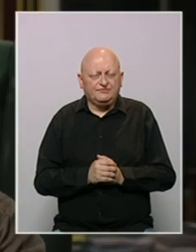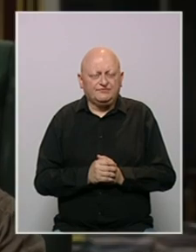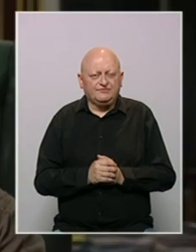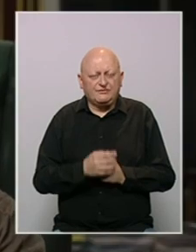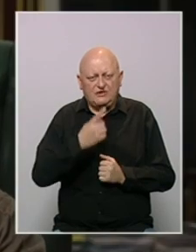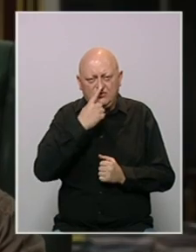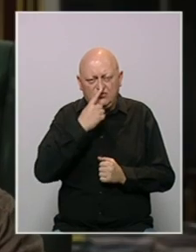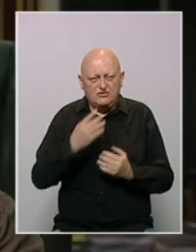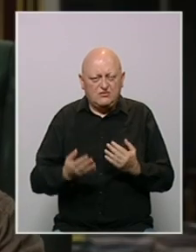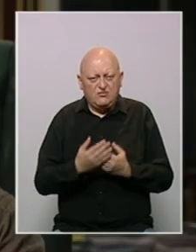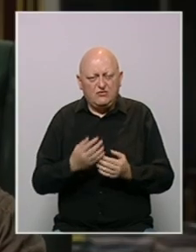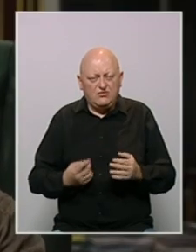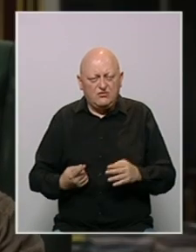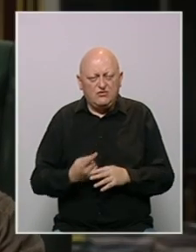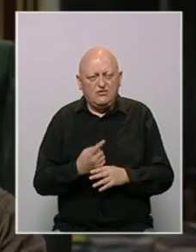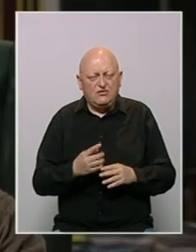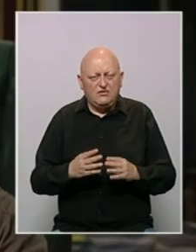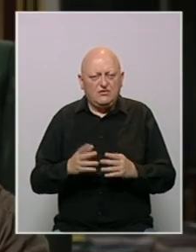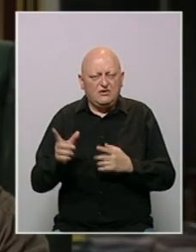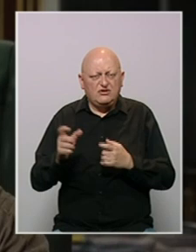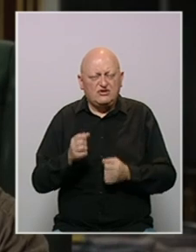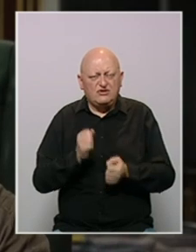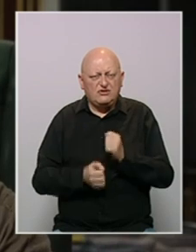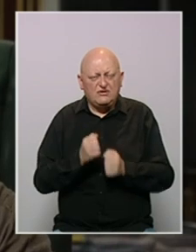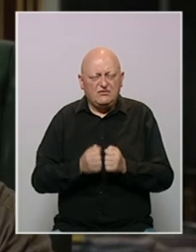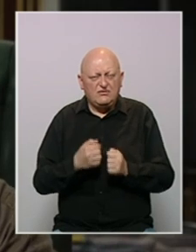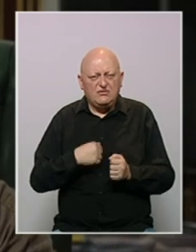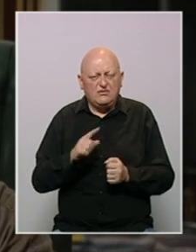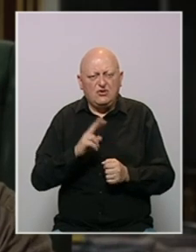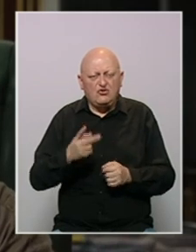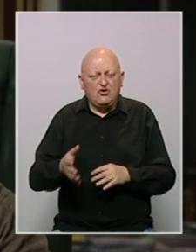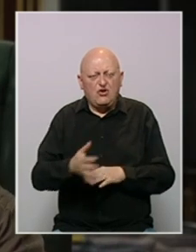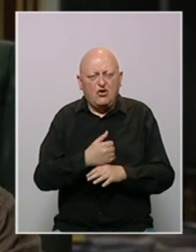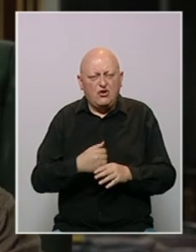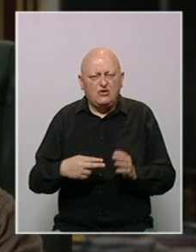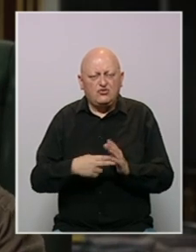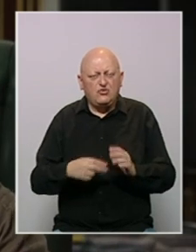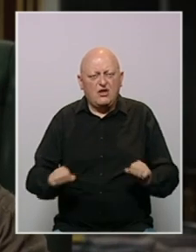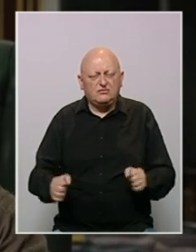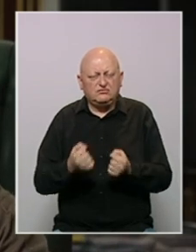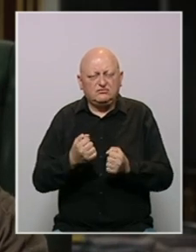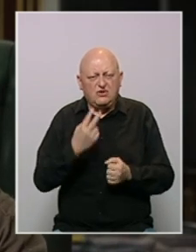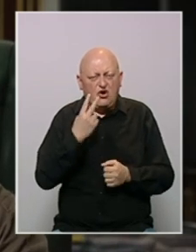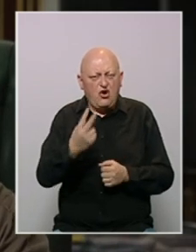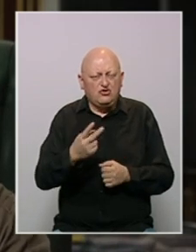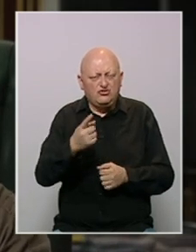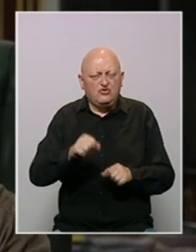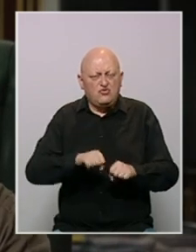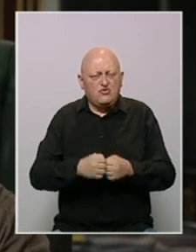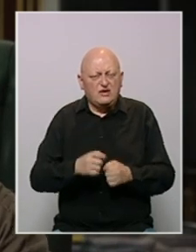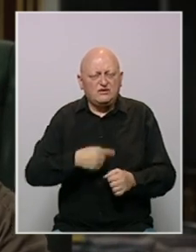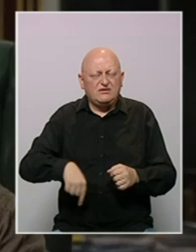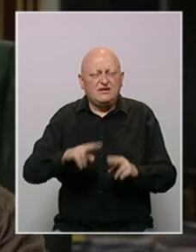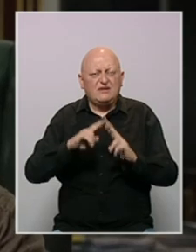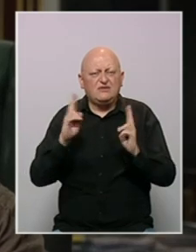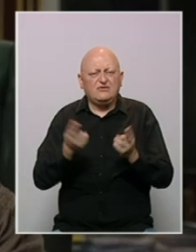Rusija je ponovo probila dno u svjetskoj historiji terorizma. Niko drugi nije koristio nuklearnu elektranu, dakle očigledno da bi ugrozio cijeli